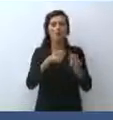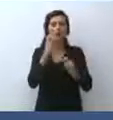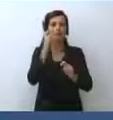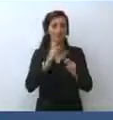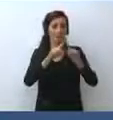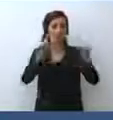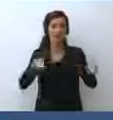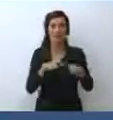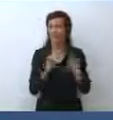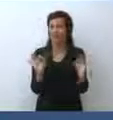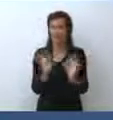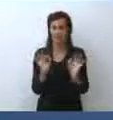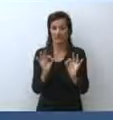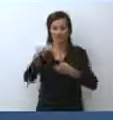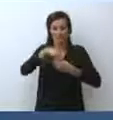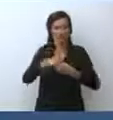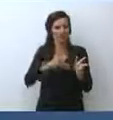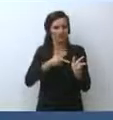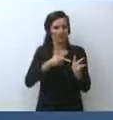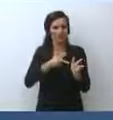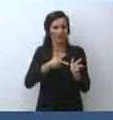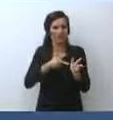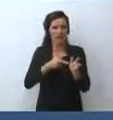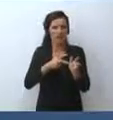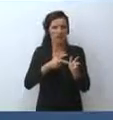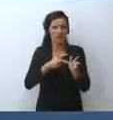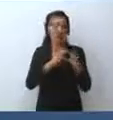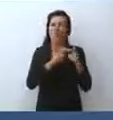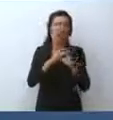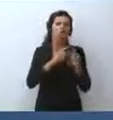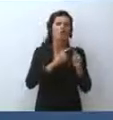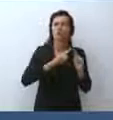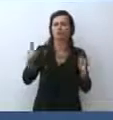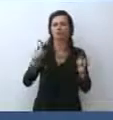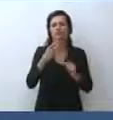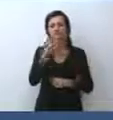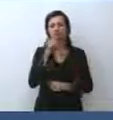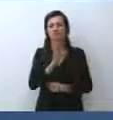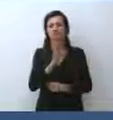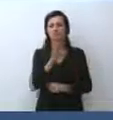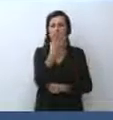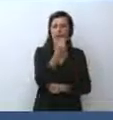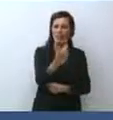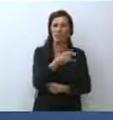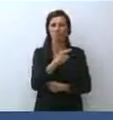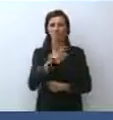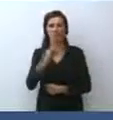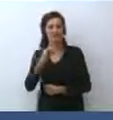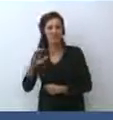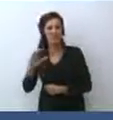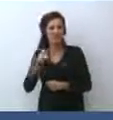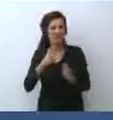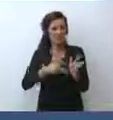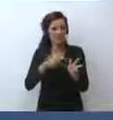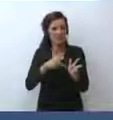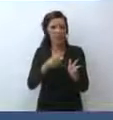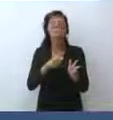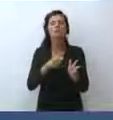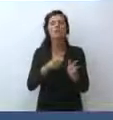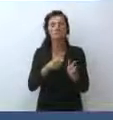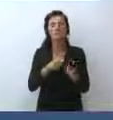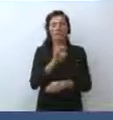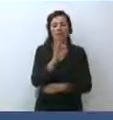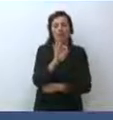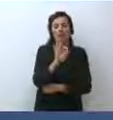Green Pass sui treni a lunga percorrenza, frecce, intercity, eccetera, era pari